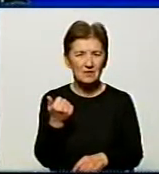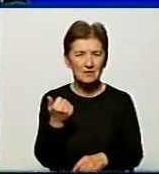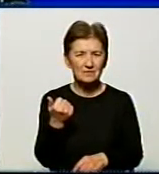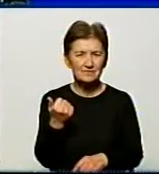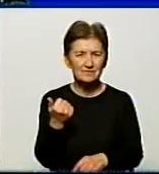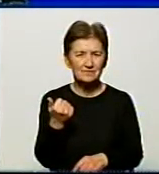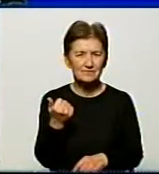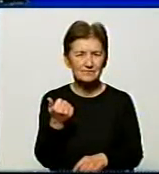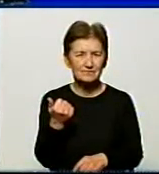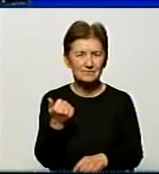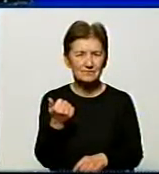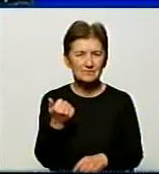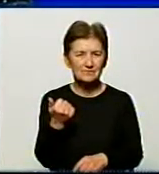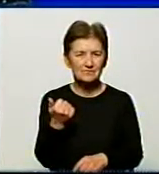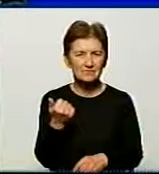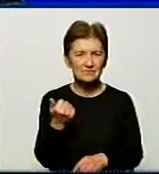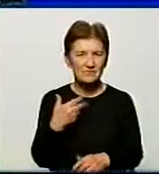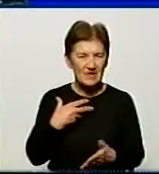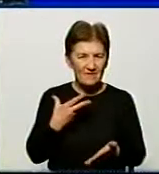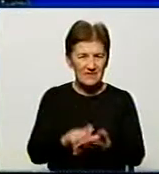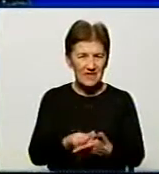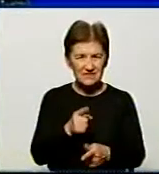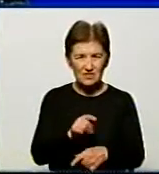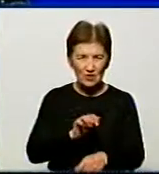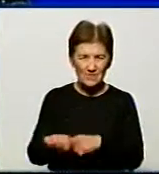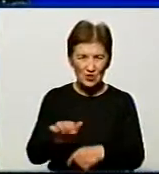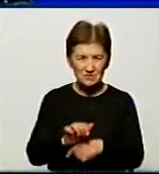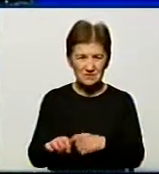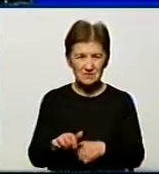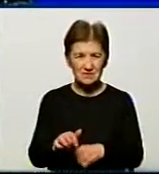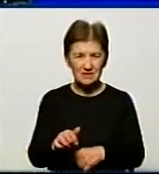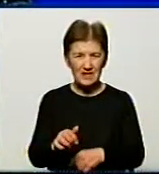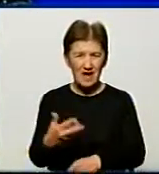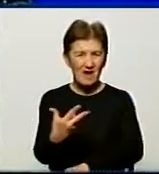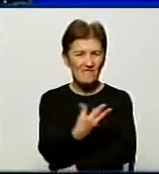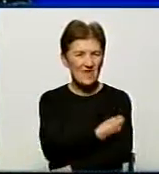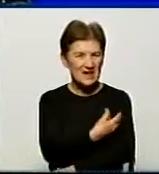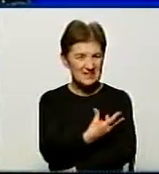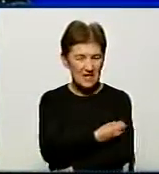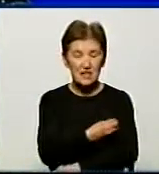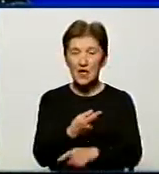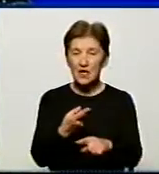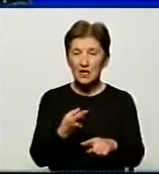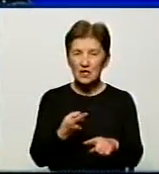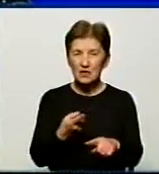власного виробництва вакцини сироваток. Тому ми